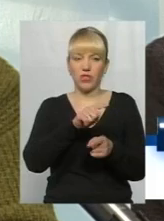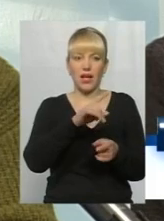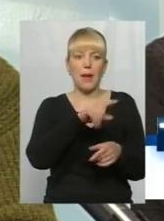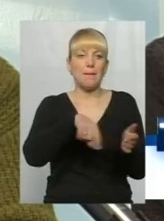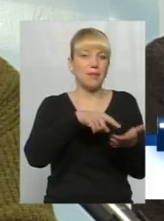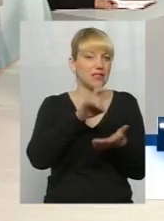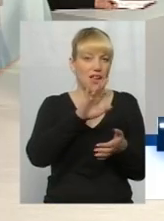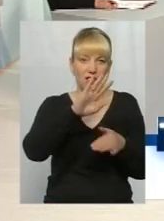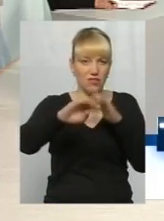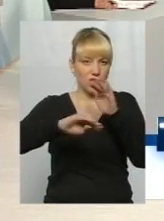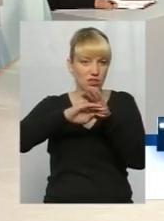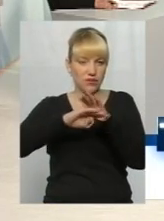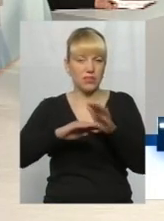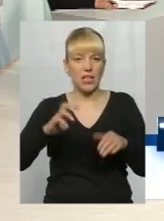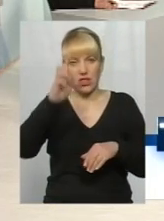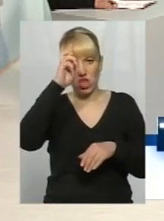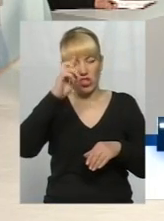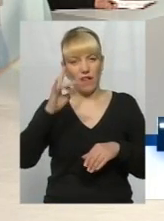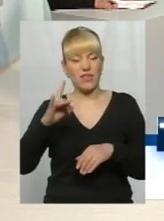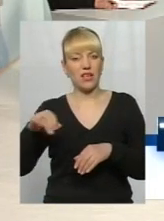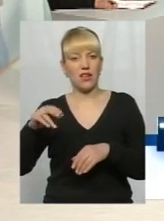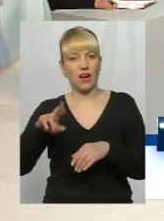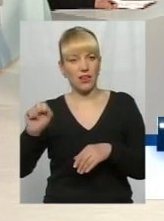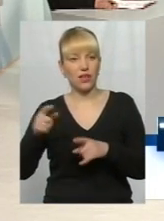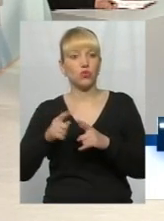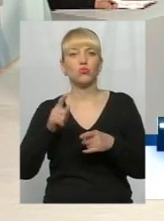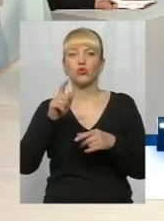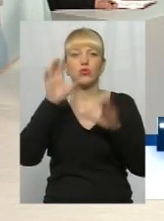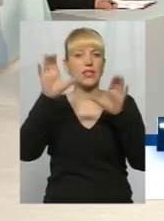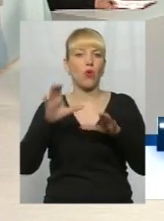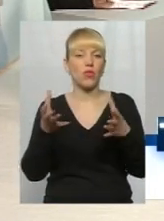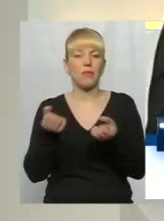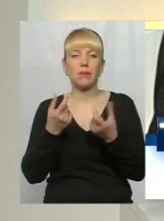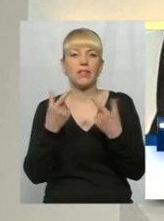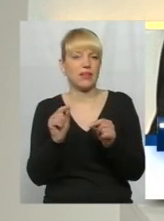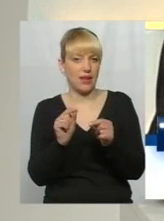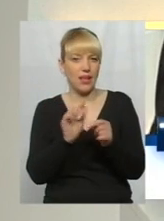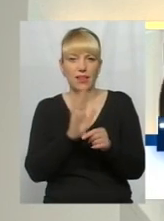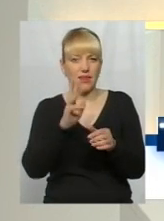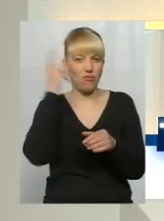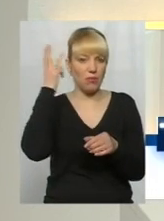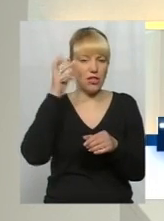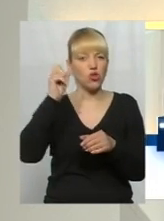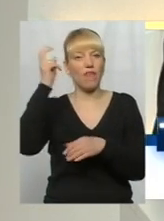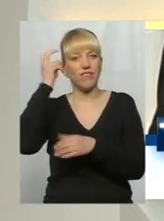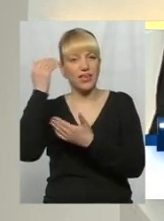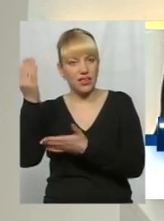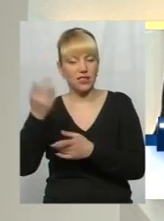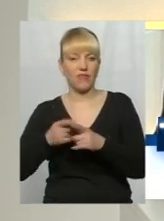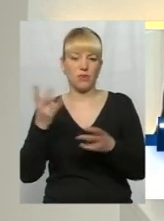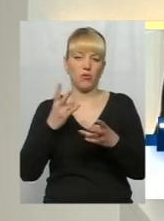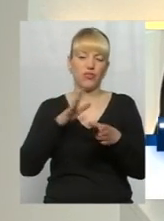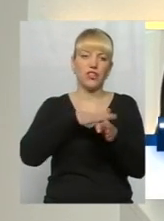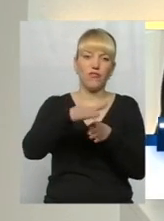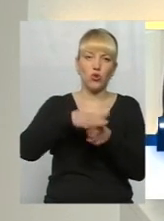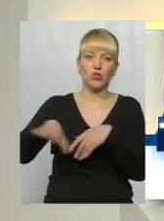державної влади, тому що закони приймаються не в Хмельницькому, а в Києві. І мають виконувати ті закони, різні